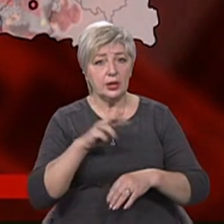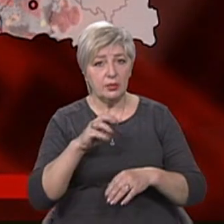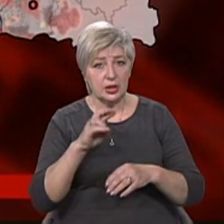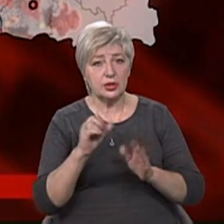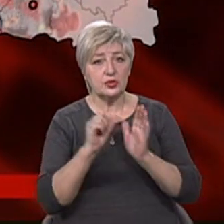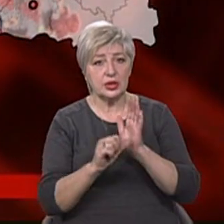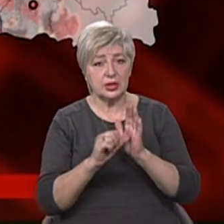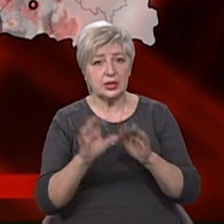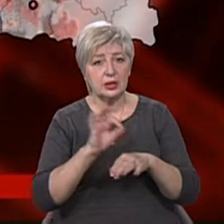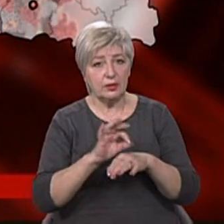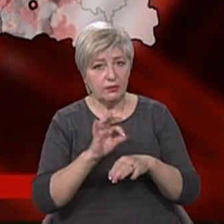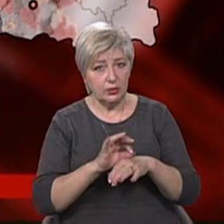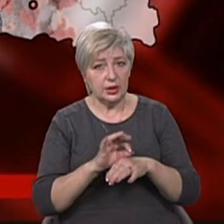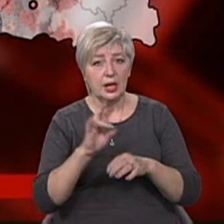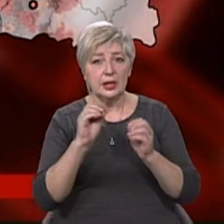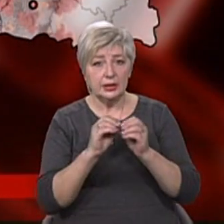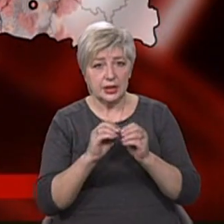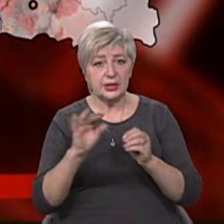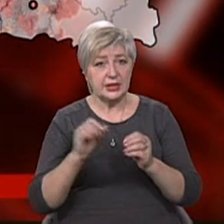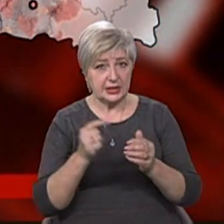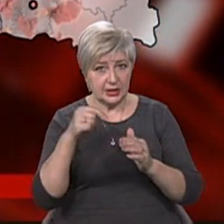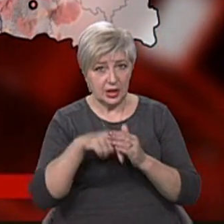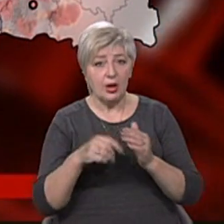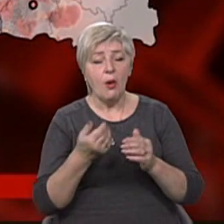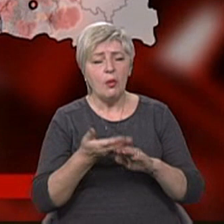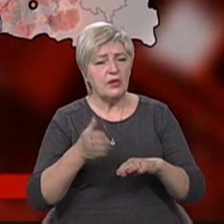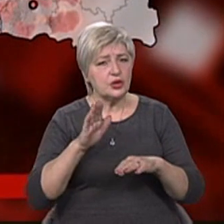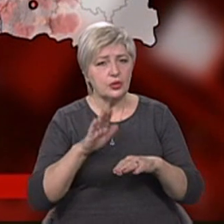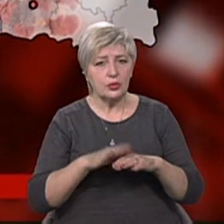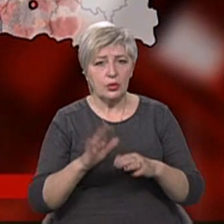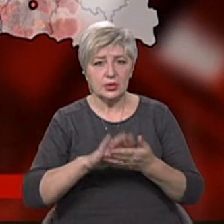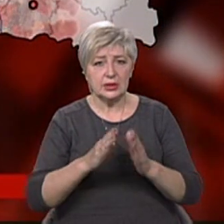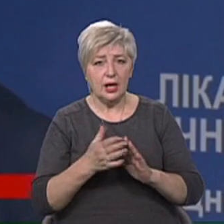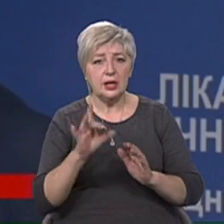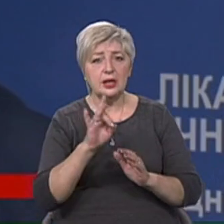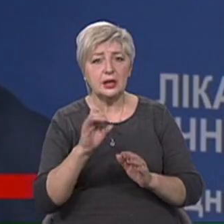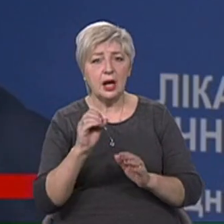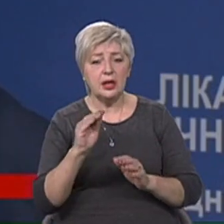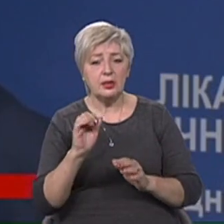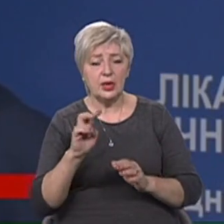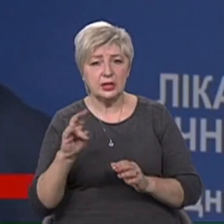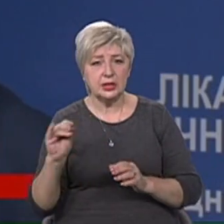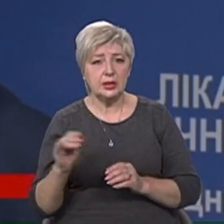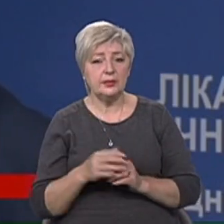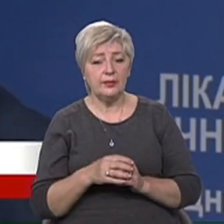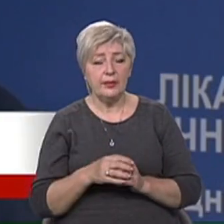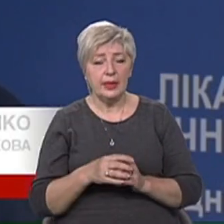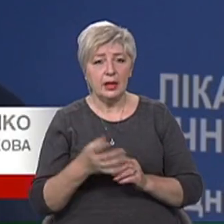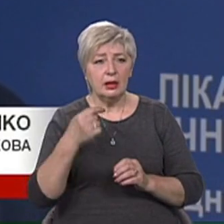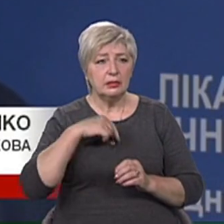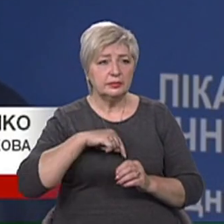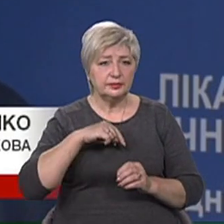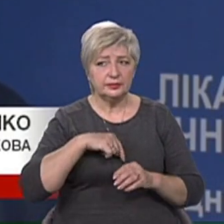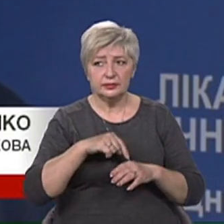хворих на коронавірус, 10 з них у важкому стані в реанімації. Симптоми всі старі,